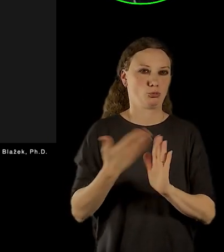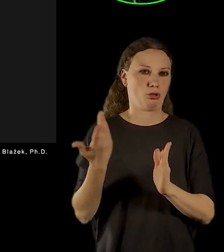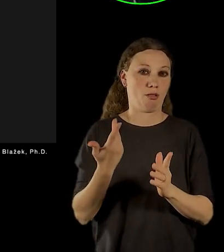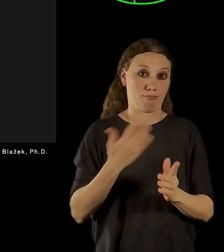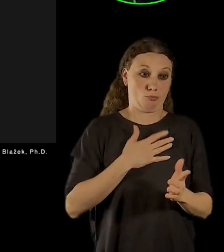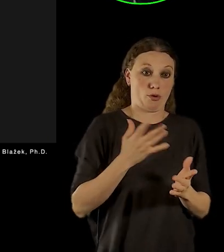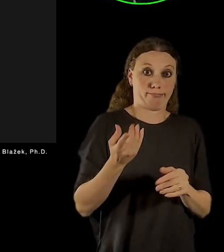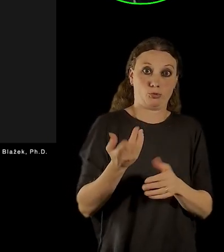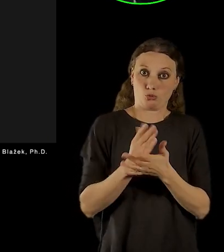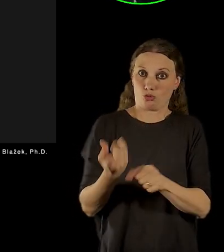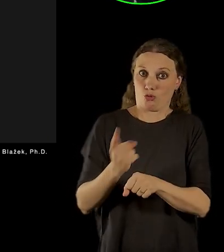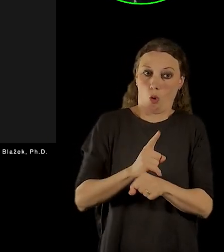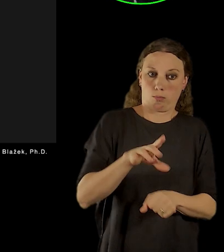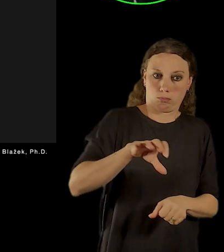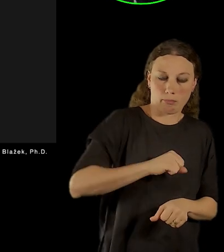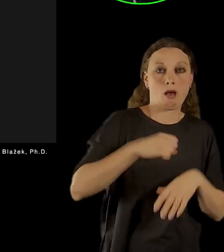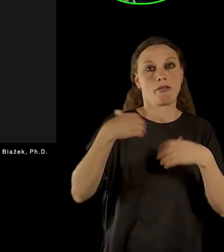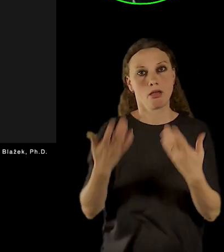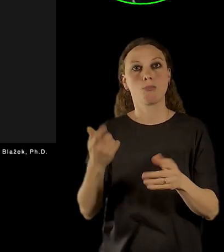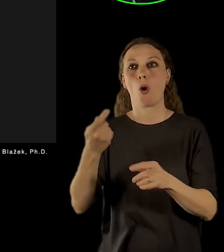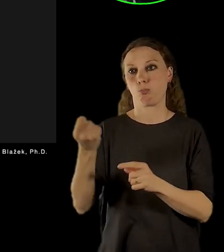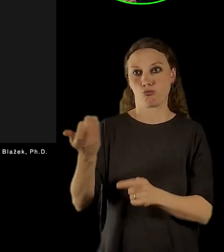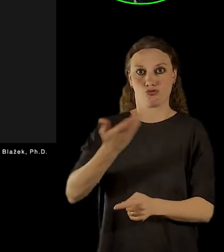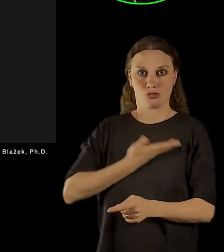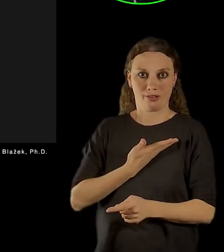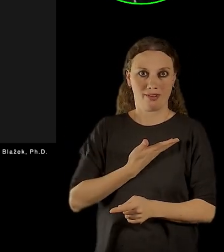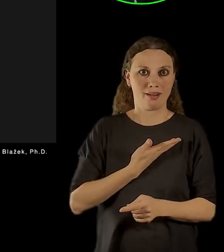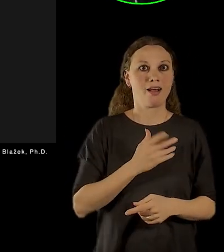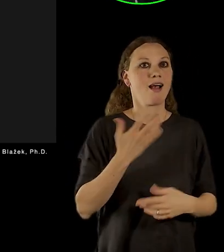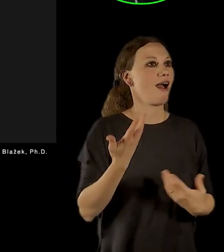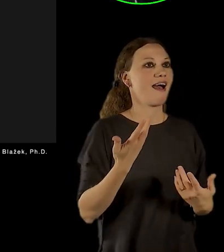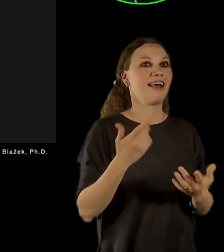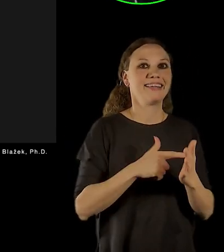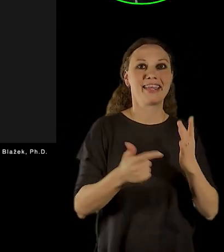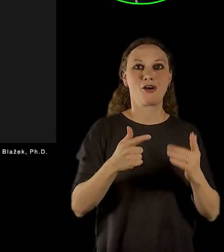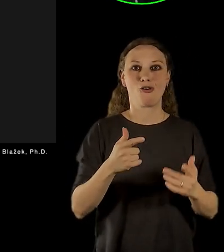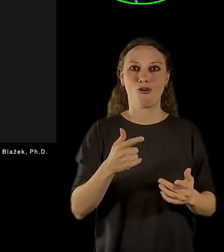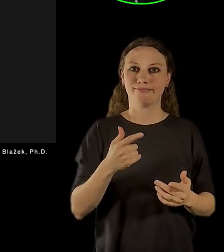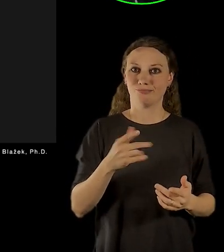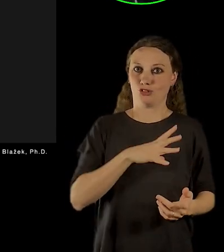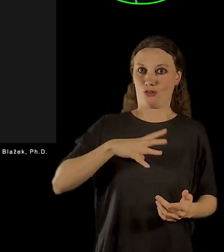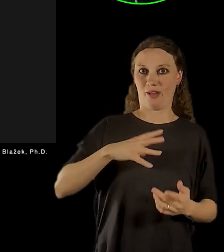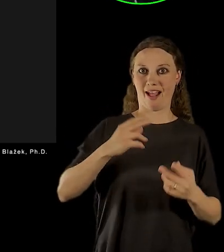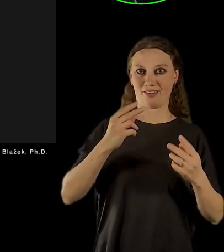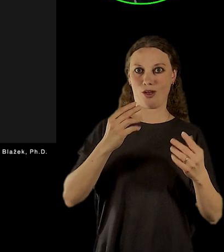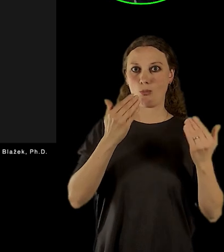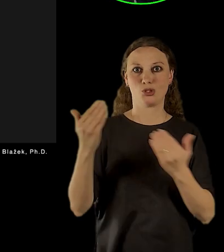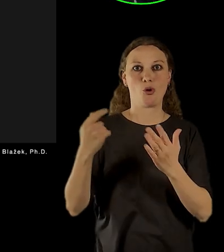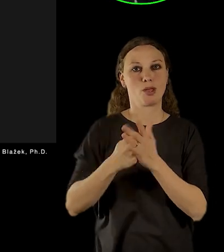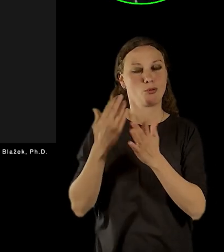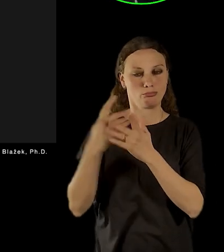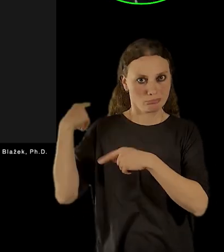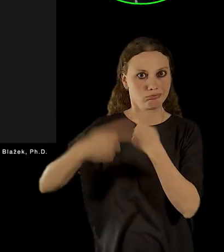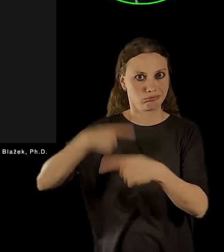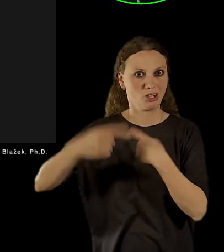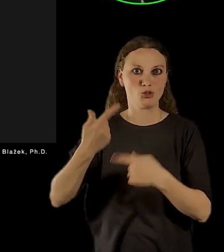anebo jako zápůjčku. Ale přece jenom jsme v jiné pozici než klasická muzea, která jsou tady třeba dvěstě let, takže